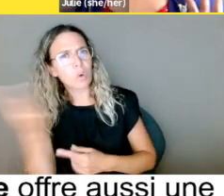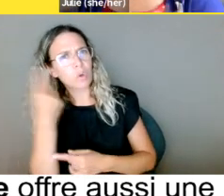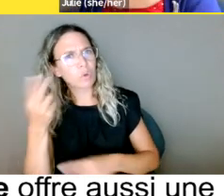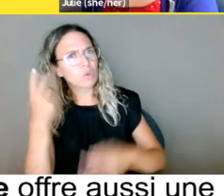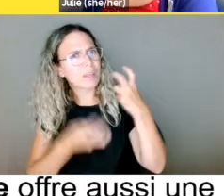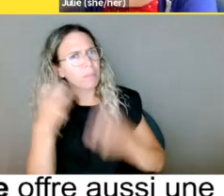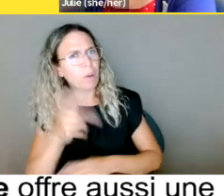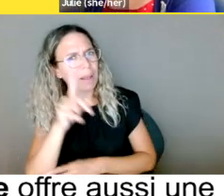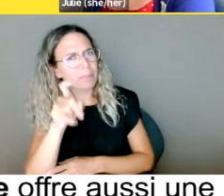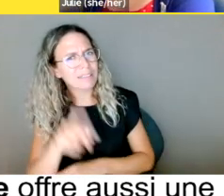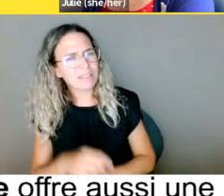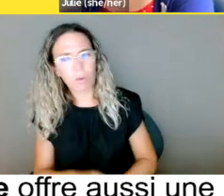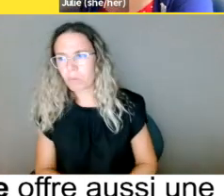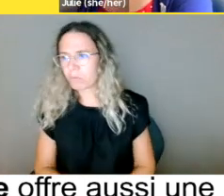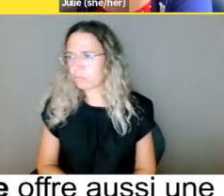ça s'applique.